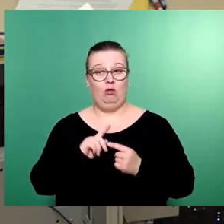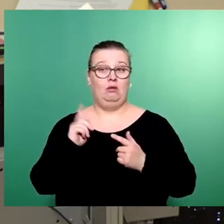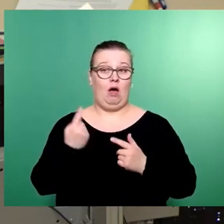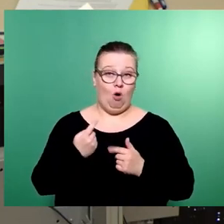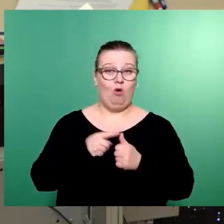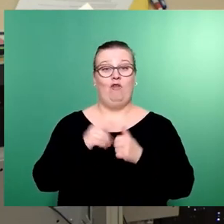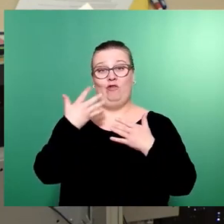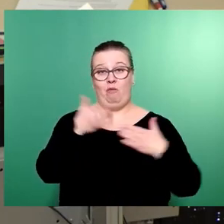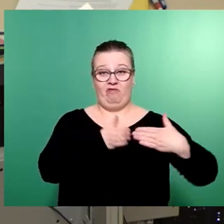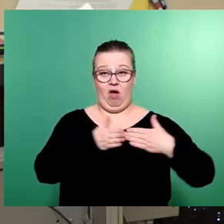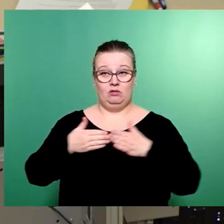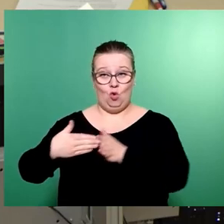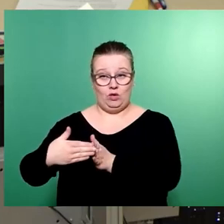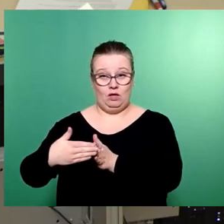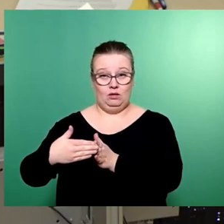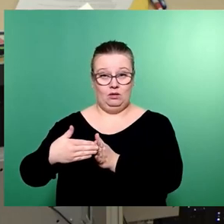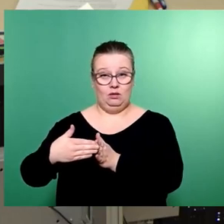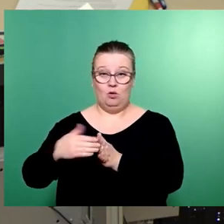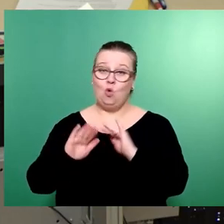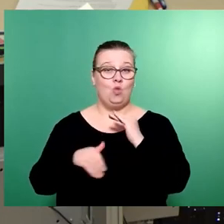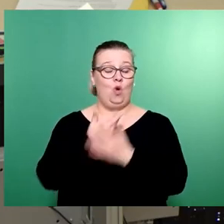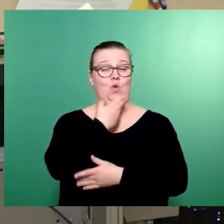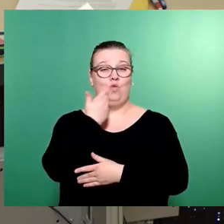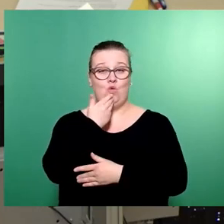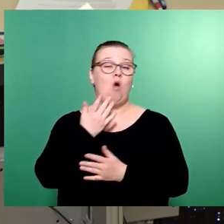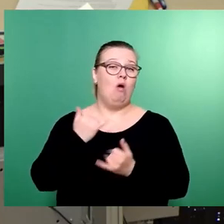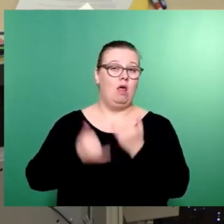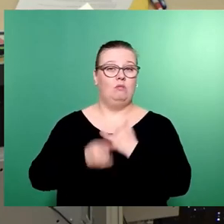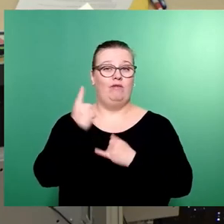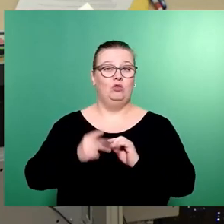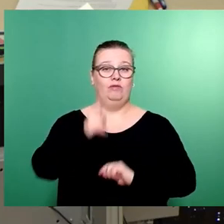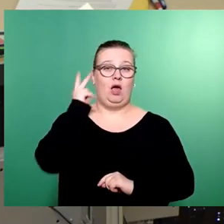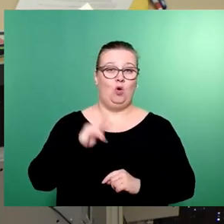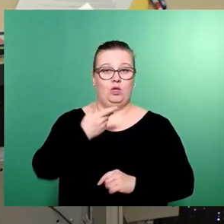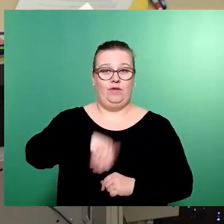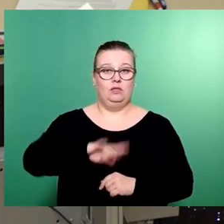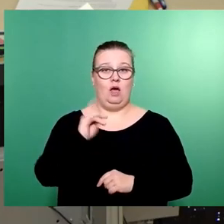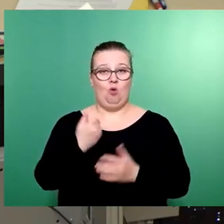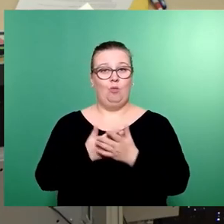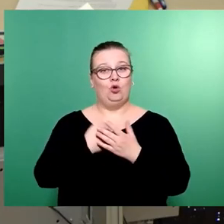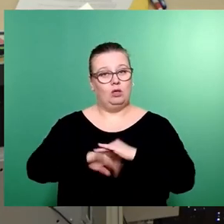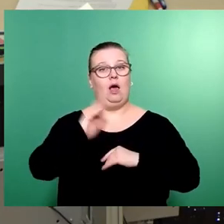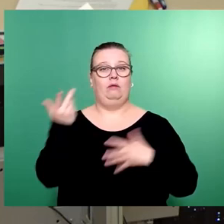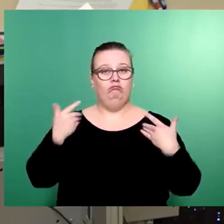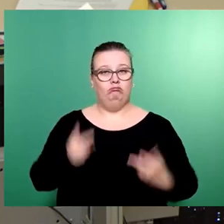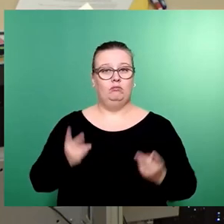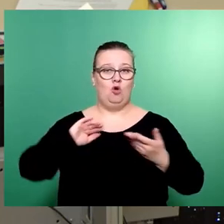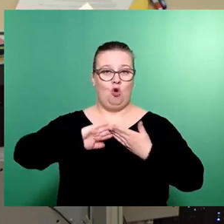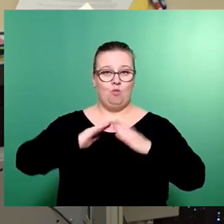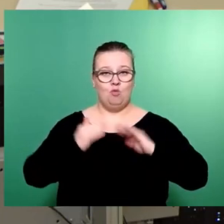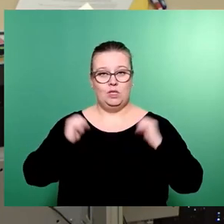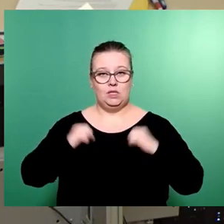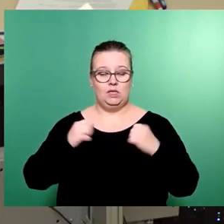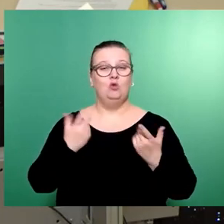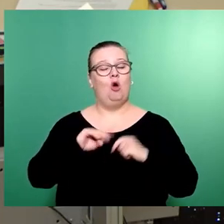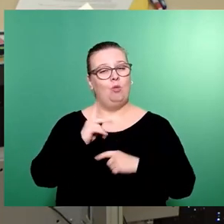Fraktionen. Und das ist auch nicht neu, das hatten wir beim letzten Mal vor 2 Jahren auch schon. Also ein breiter Kompromiss und man sieht auch schon an den